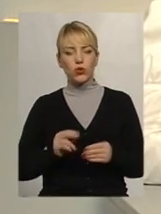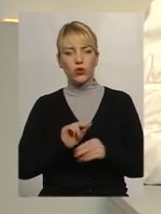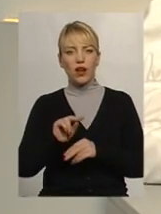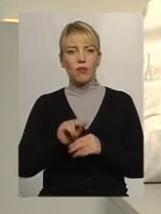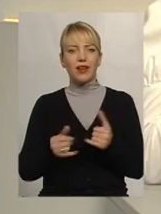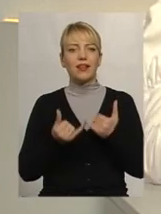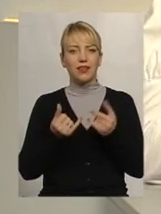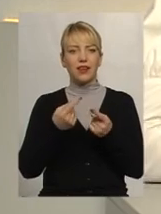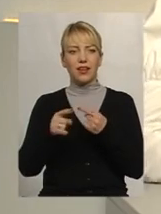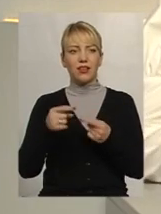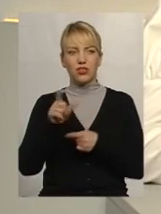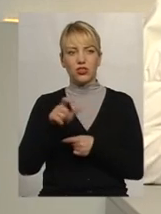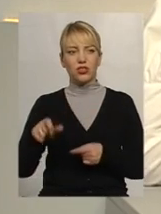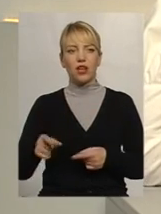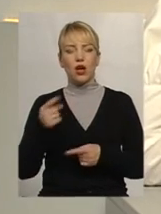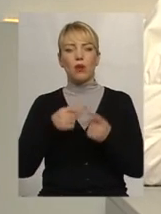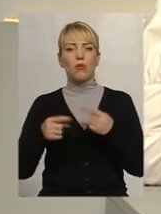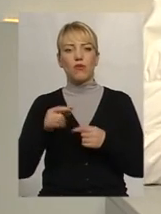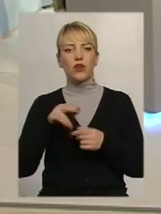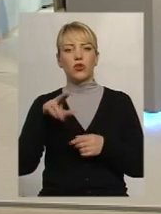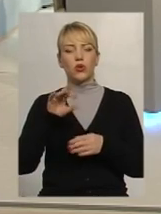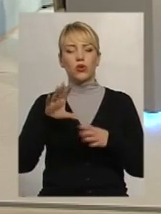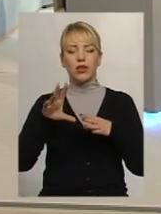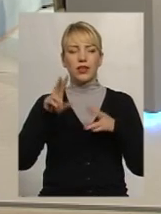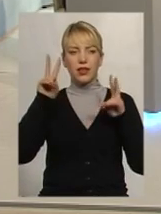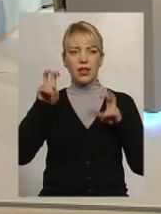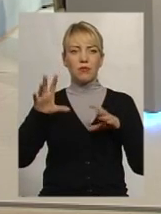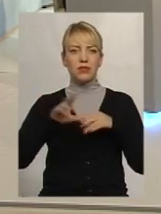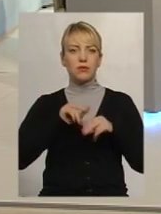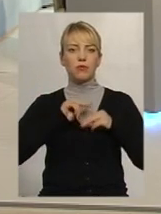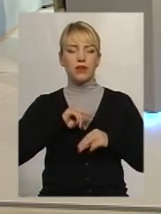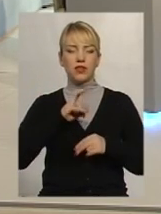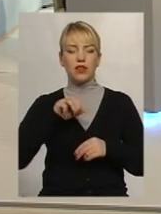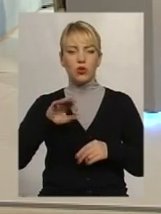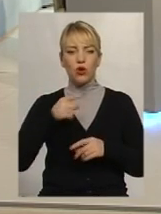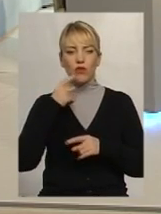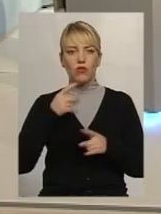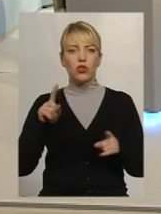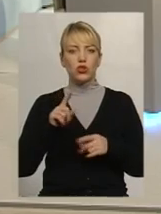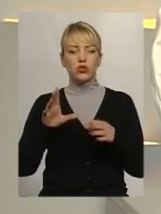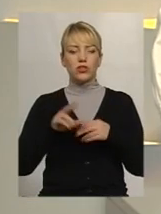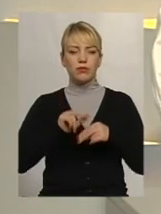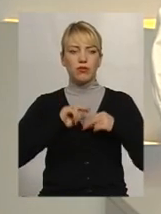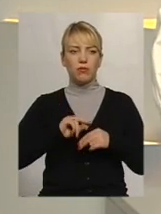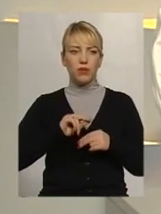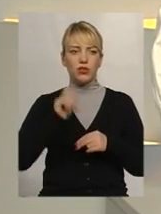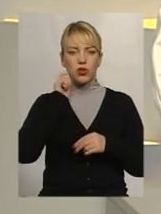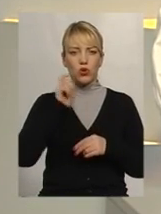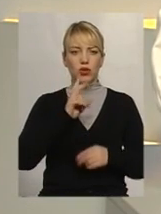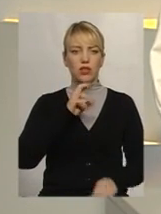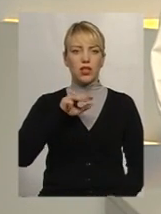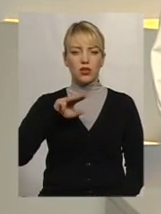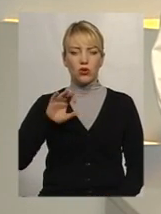подальшому. Так, і повертаємося до теми співпраці з НАТО. Пане Сергію, ви на початку зауважили, що співпраця України з Альянсом почалась майже